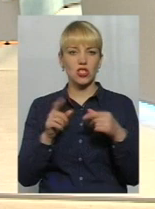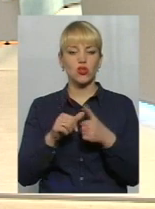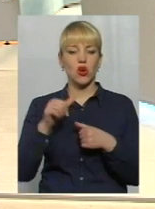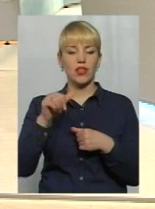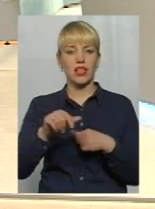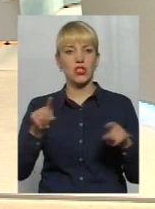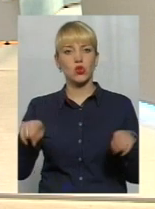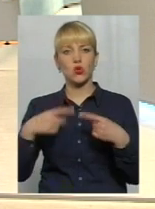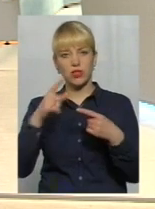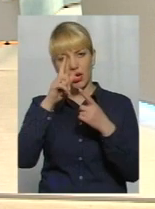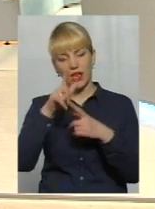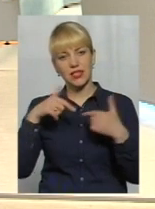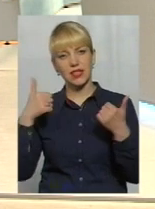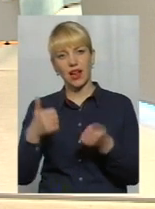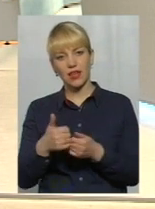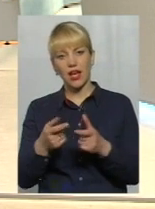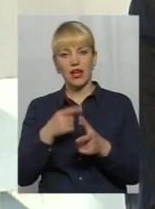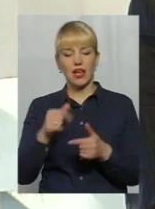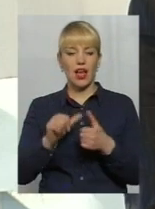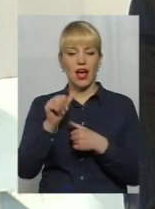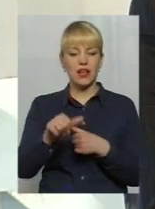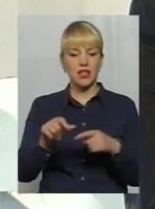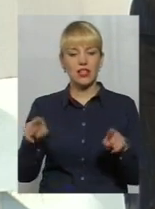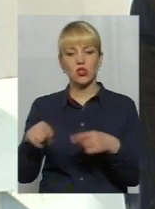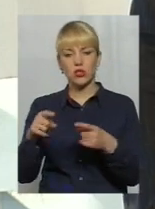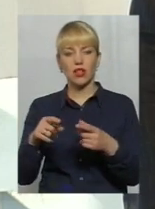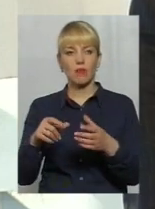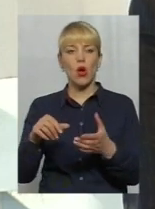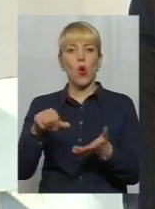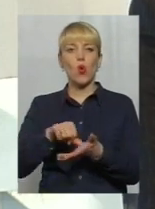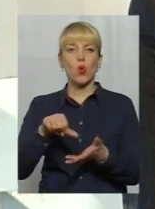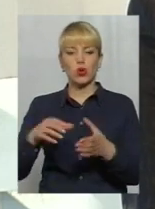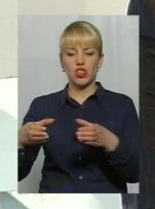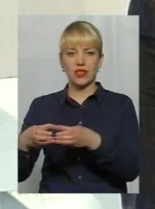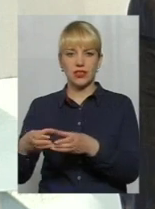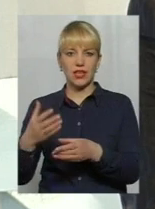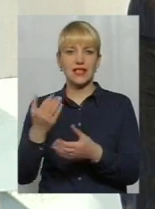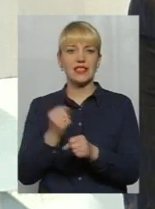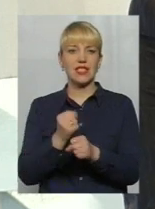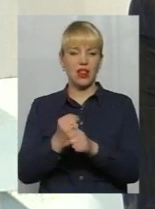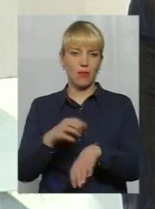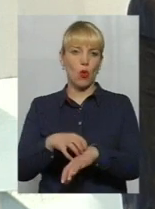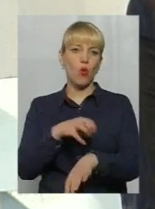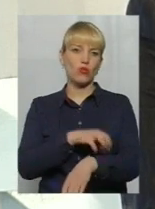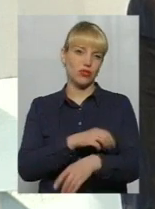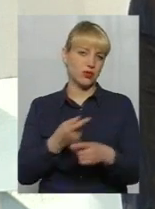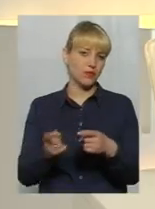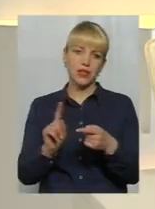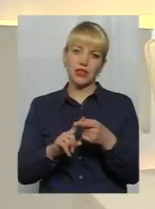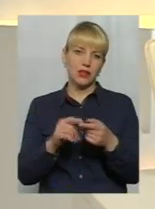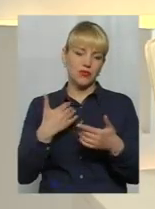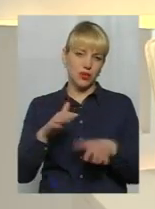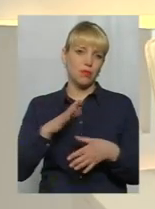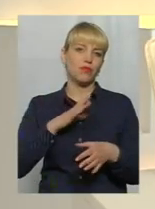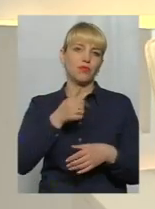созданій страні, і в отдельно созданій у частці Хмельницьком ми зробимо тут комунізм. Ми вже ходили по цих всіх питаннях. Але ми